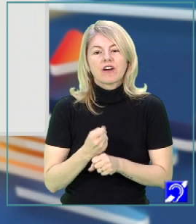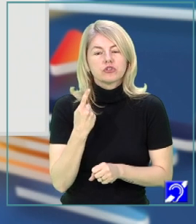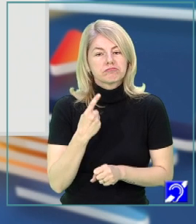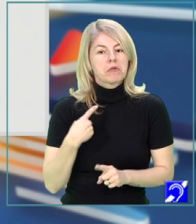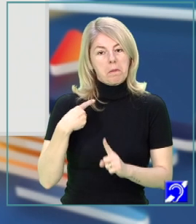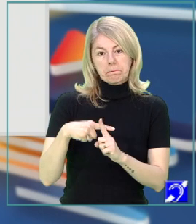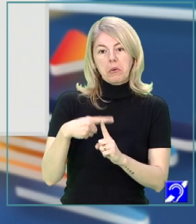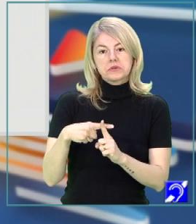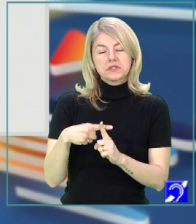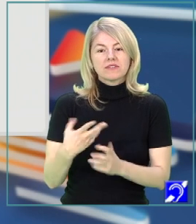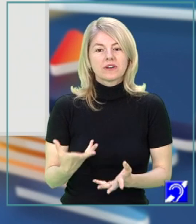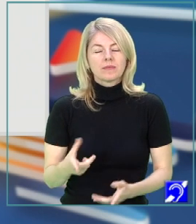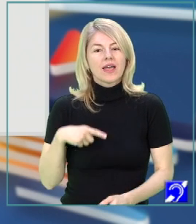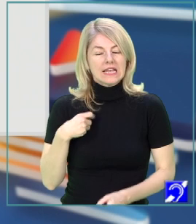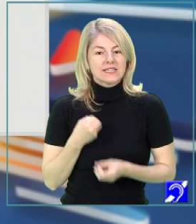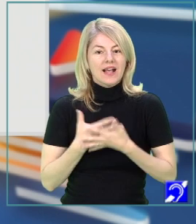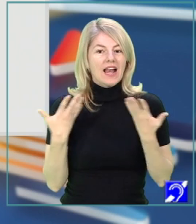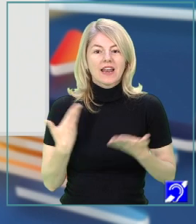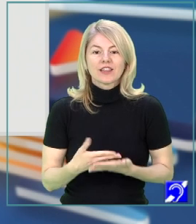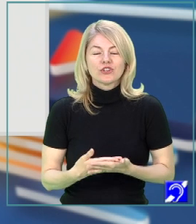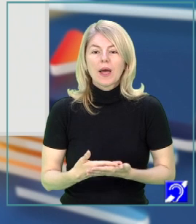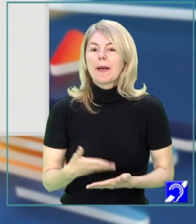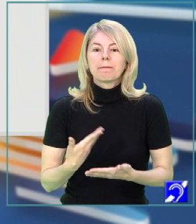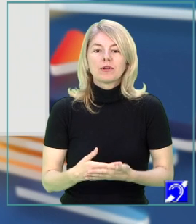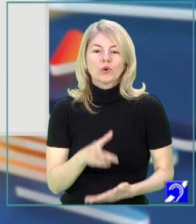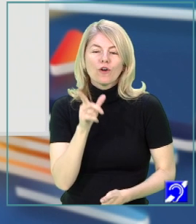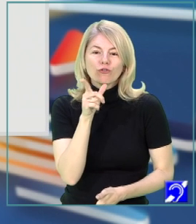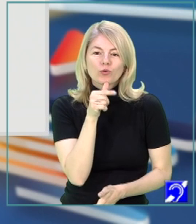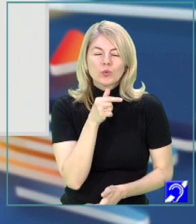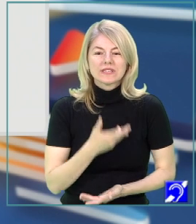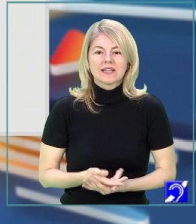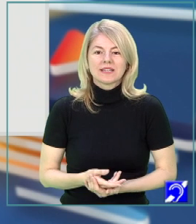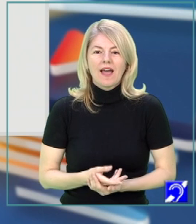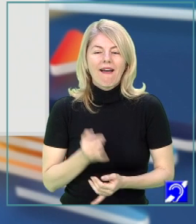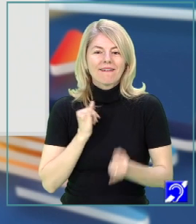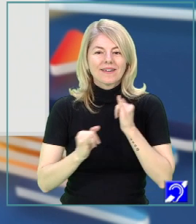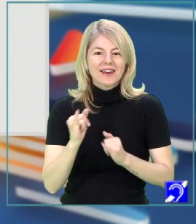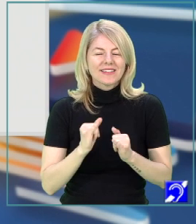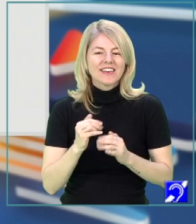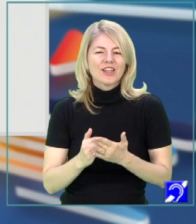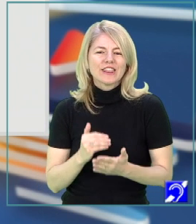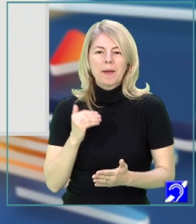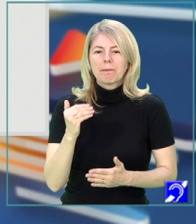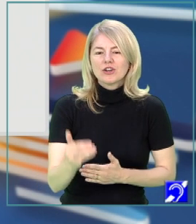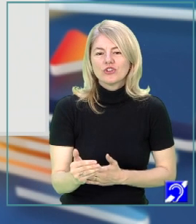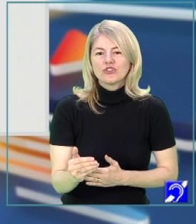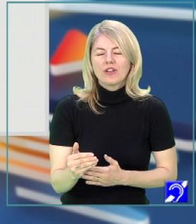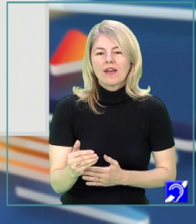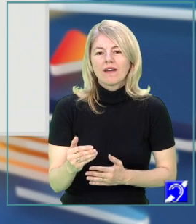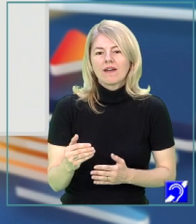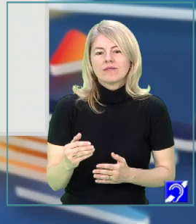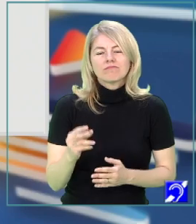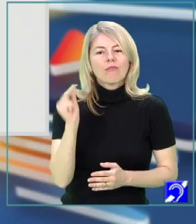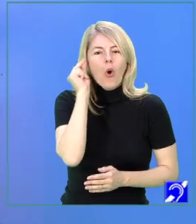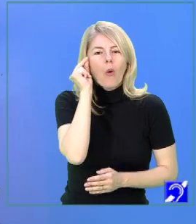optimistă. Este clar de ce. Pentru că frumusețea grădinii depășește dimensiunile